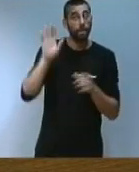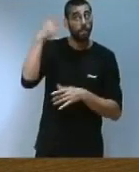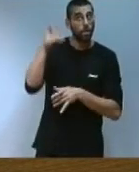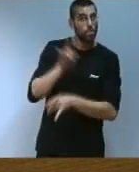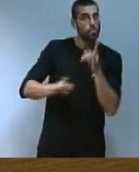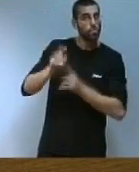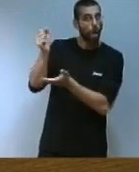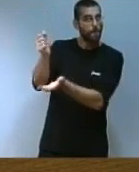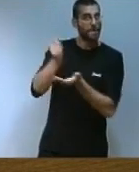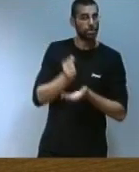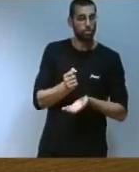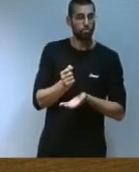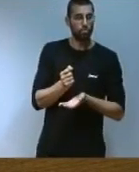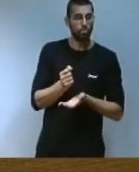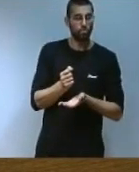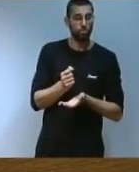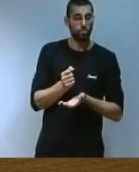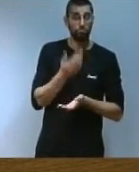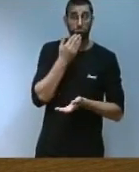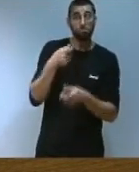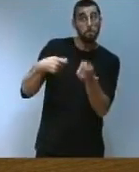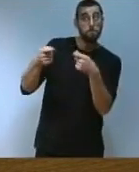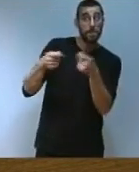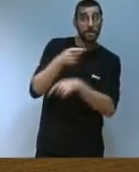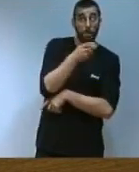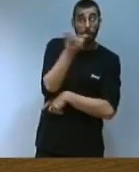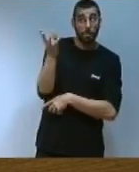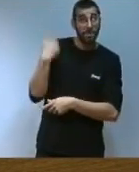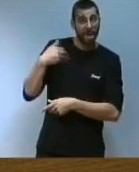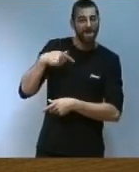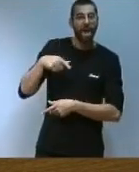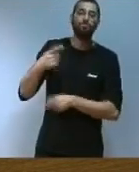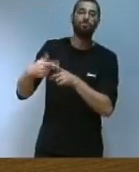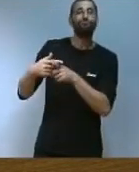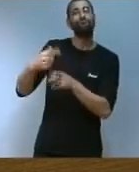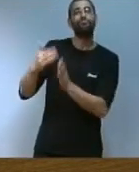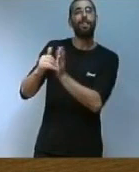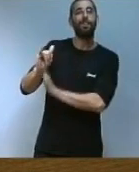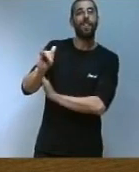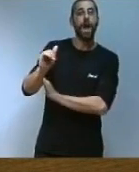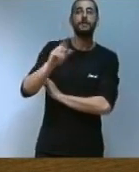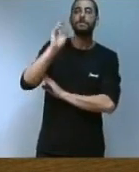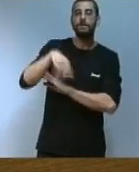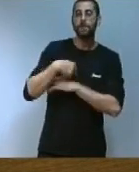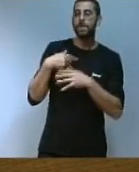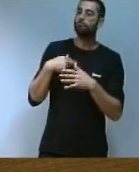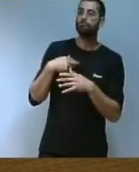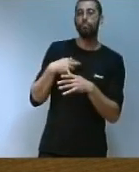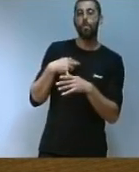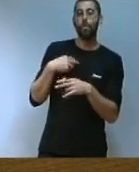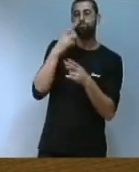territori valencià de manera que en aquells mercats on ja estem presents també promocionem el nostre territori com a